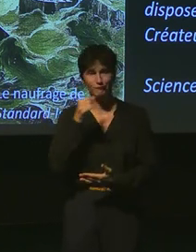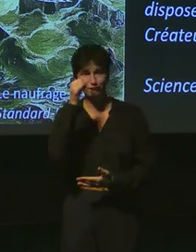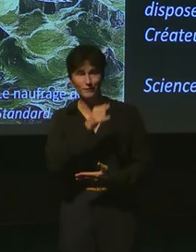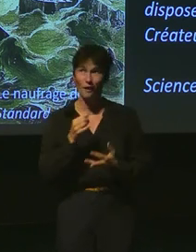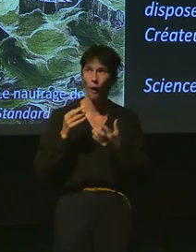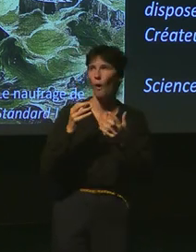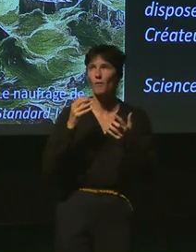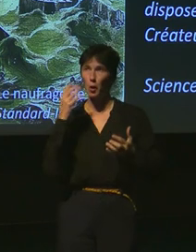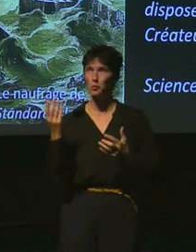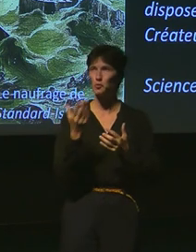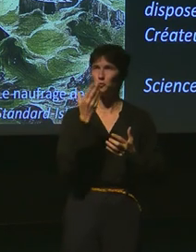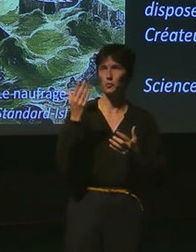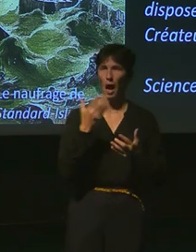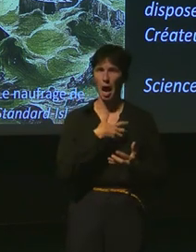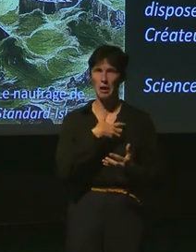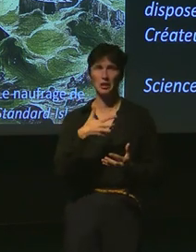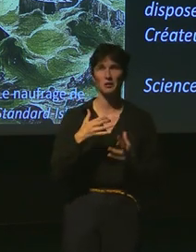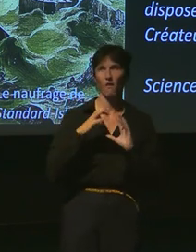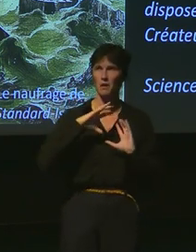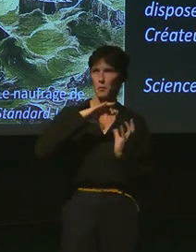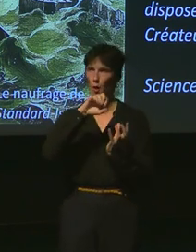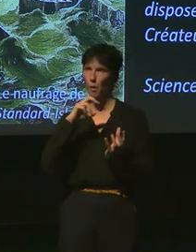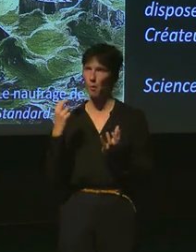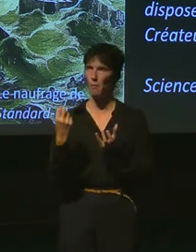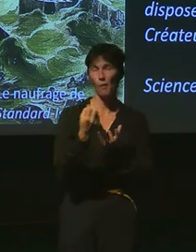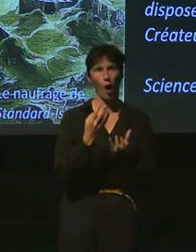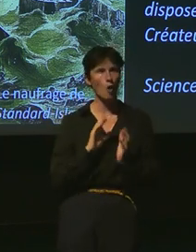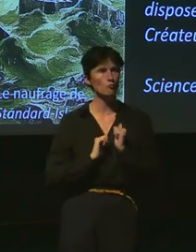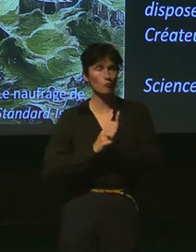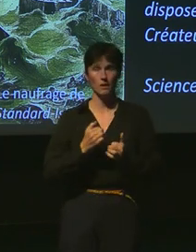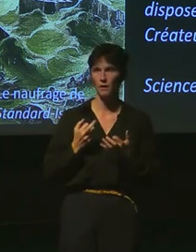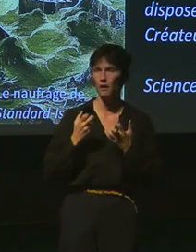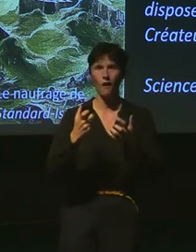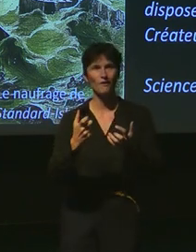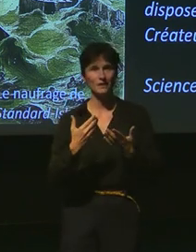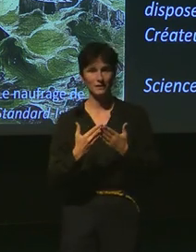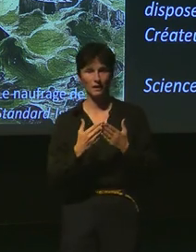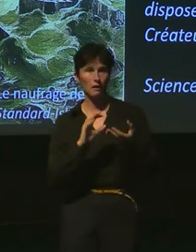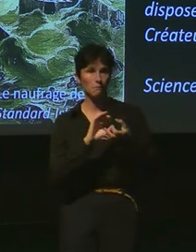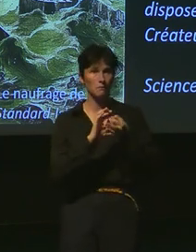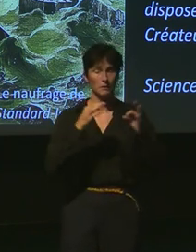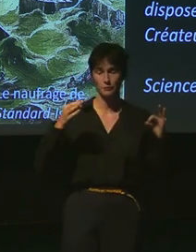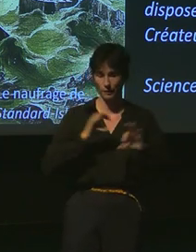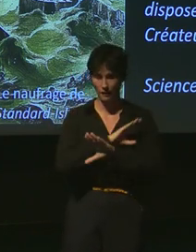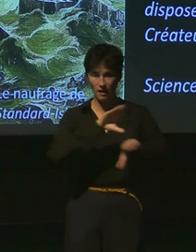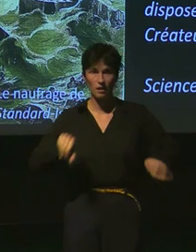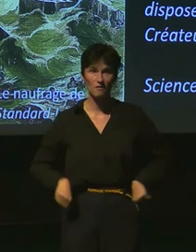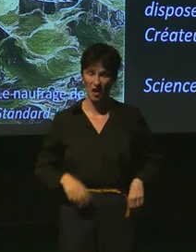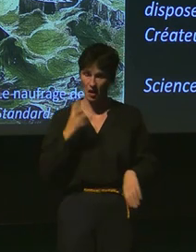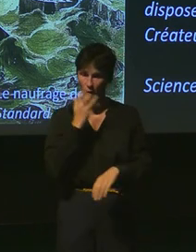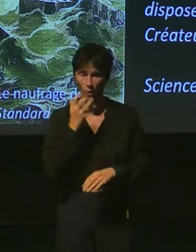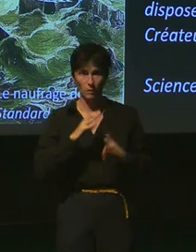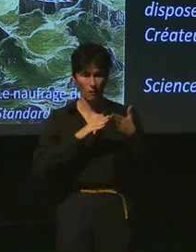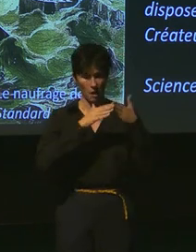de la haute bourgeoisie voyageant sur le globe au gré de leur désir. C'est une histoire qui s'étame tragiquement, voyez, d c'est un écrase.